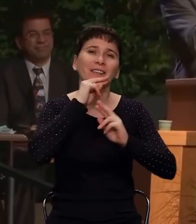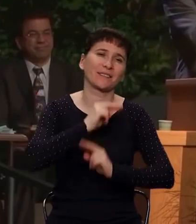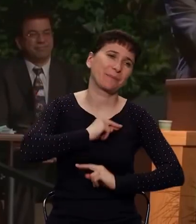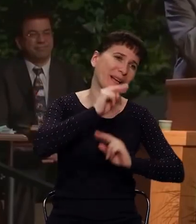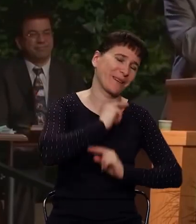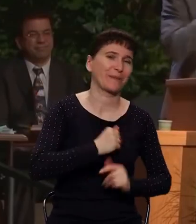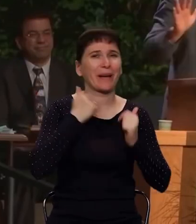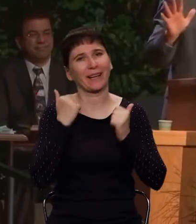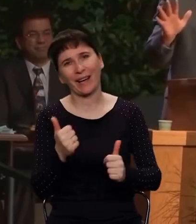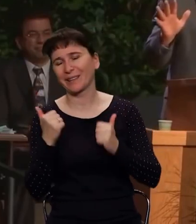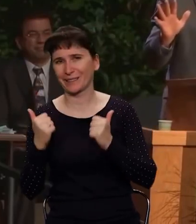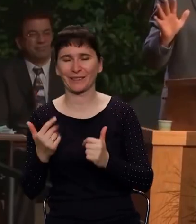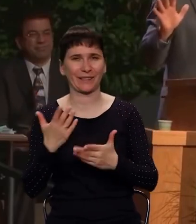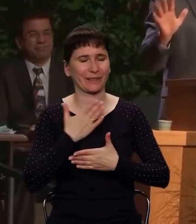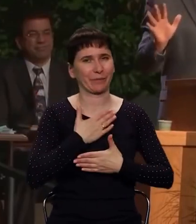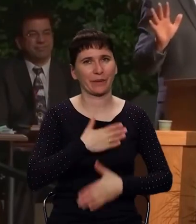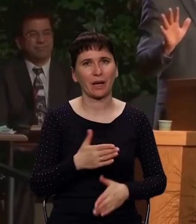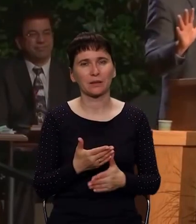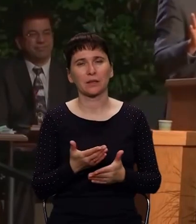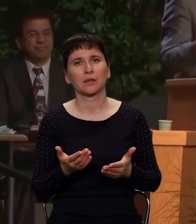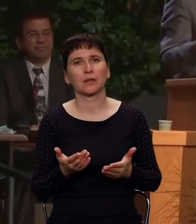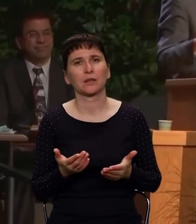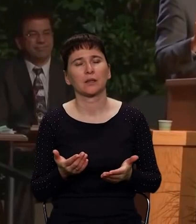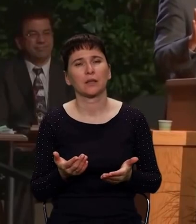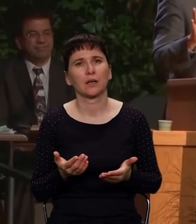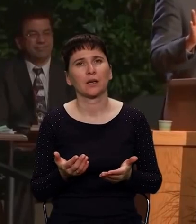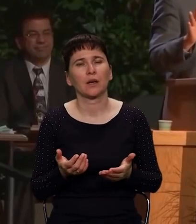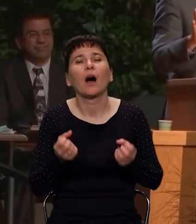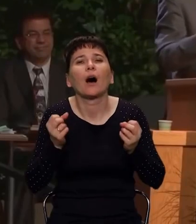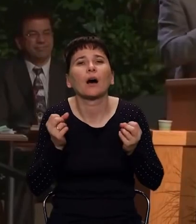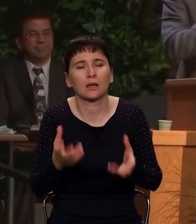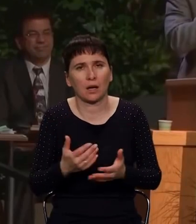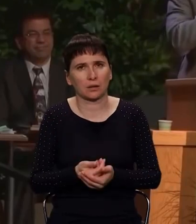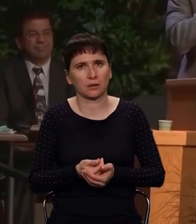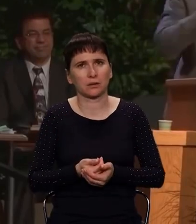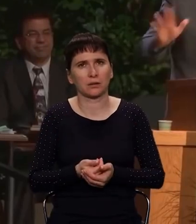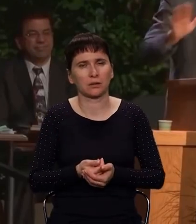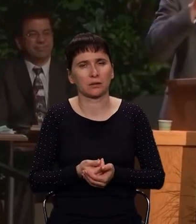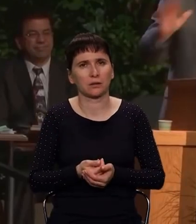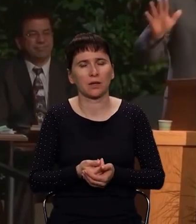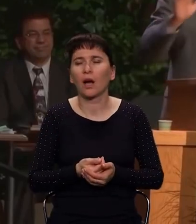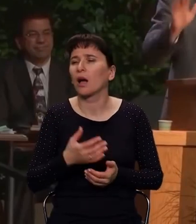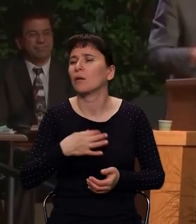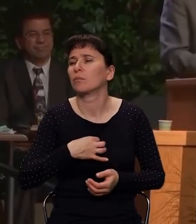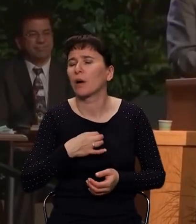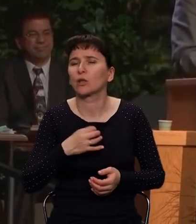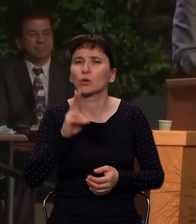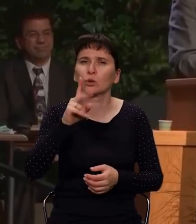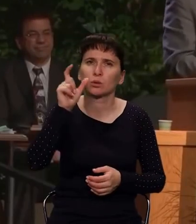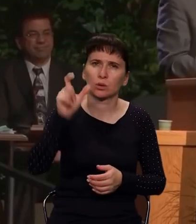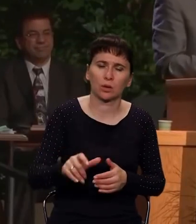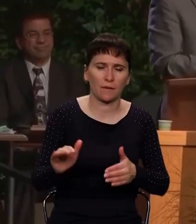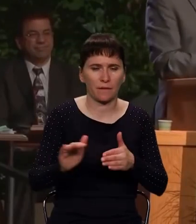стоял, какими бы погонами, я бы так сказал, духовными он не обладал, какого бы он ни был, ни был фамилии, родства, имени,